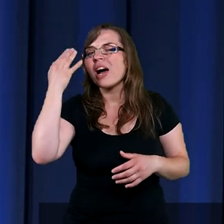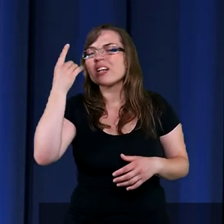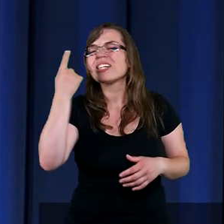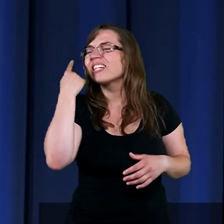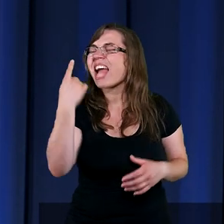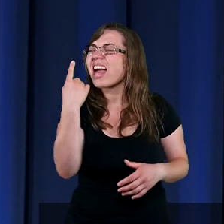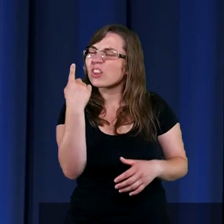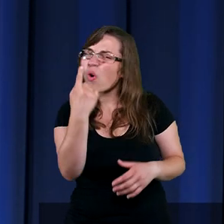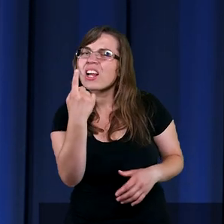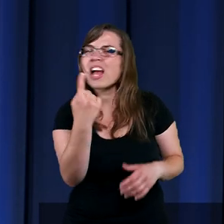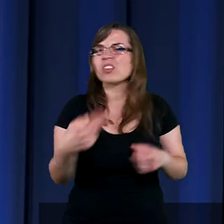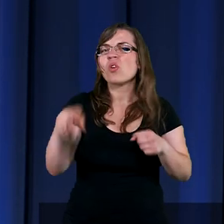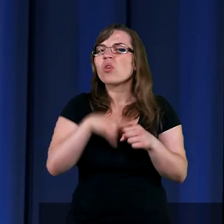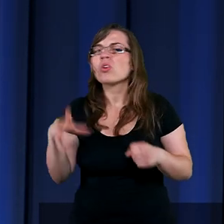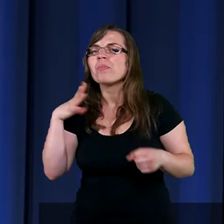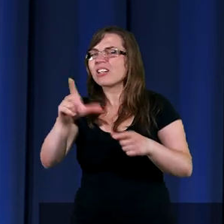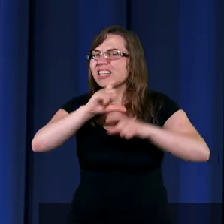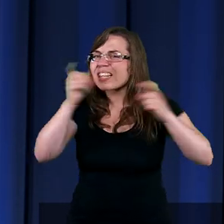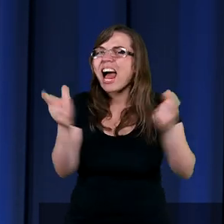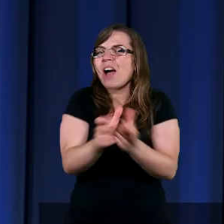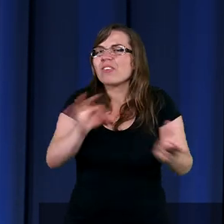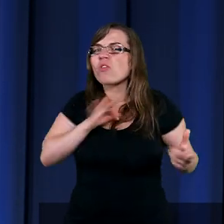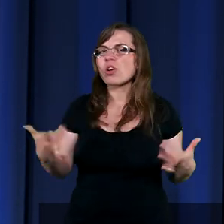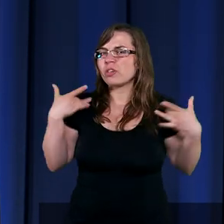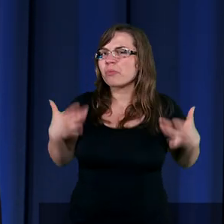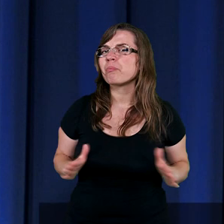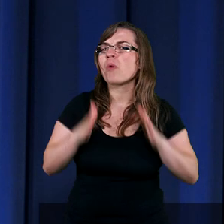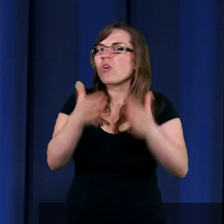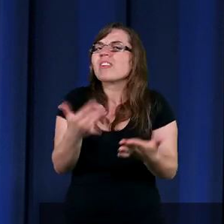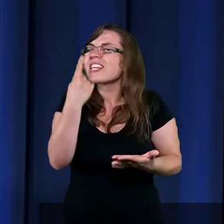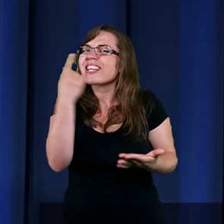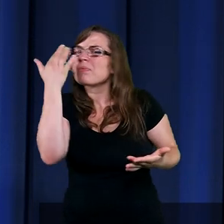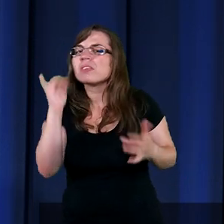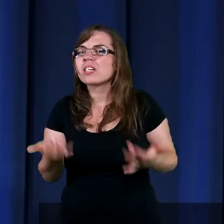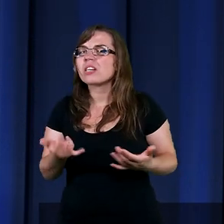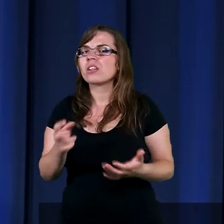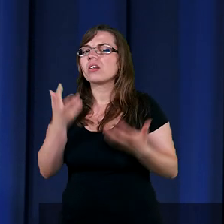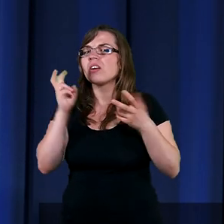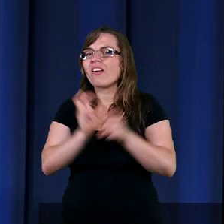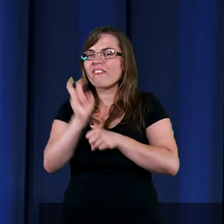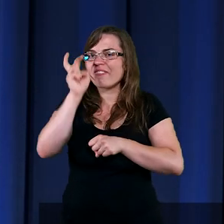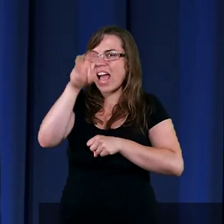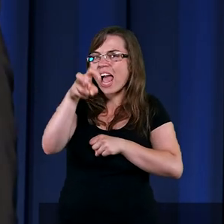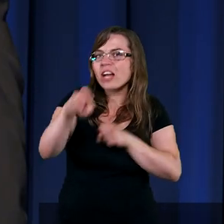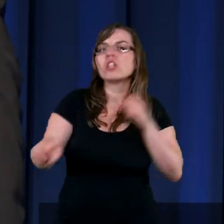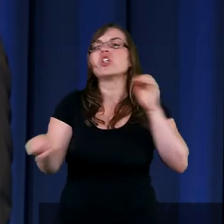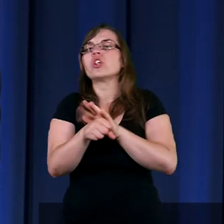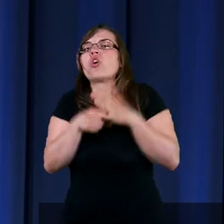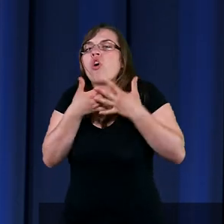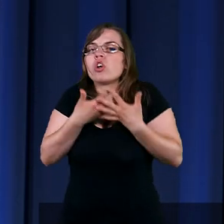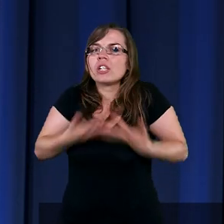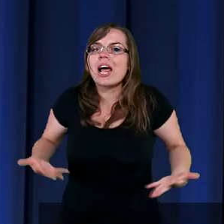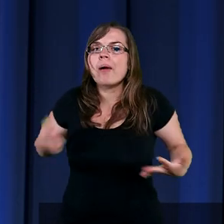Jedno marzenie, któremu całe swoje życie poświęcił. Wejść do ziemi obiecanej.